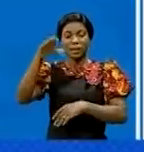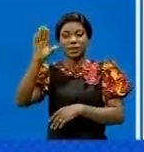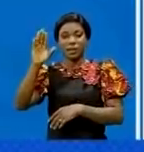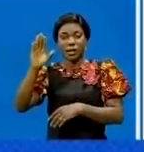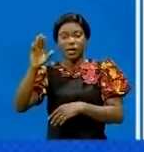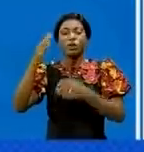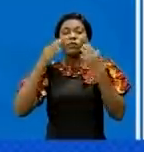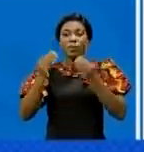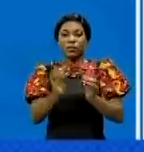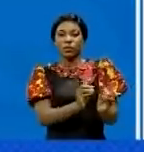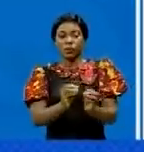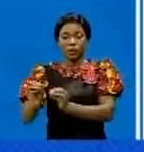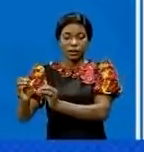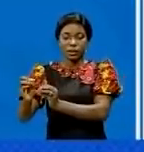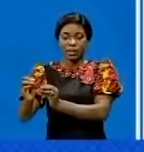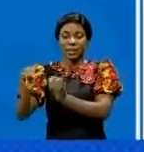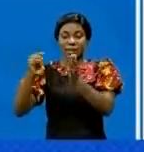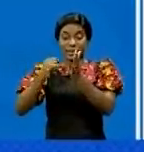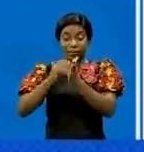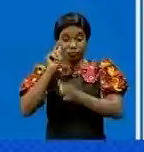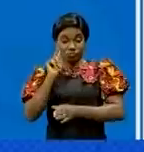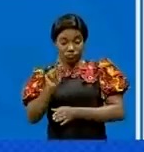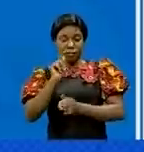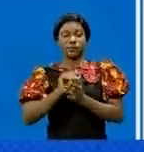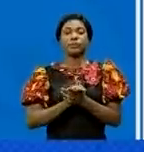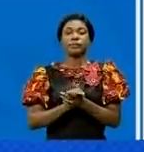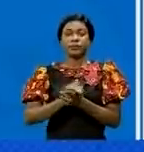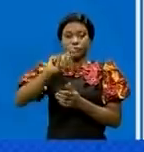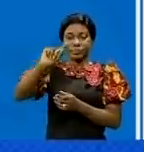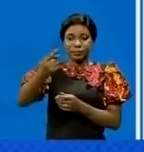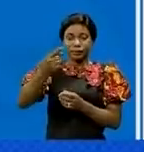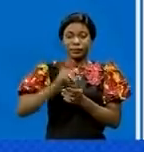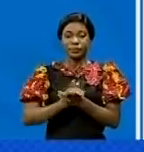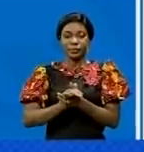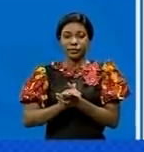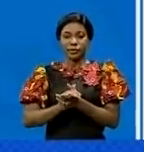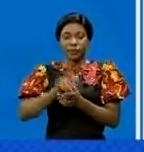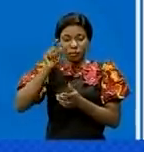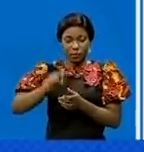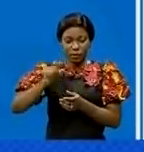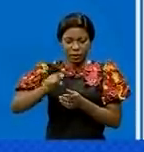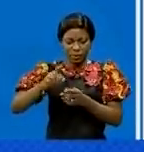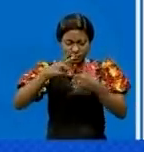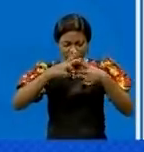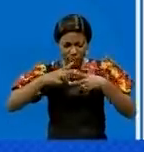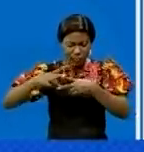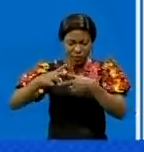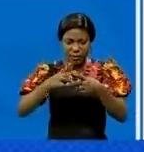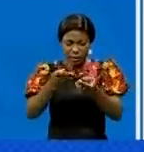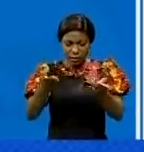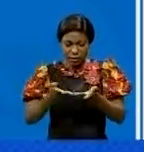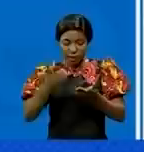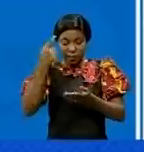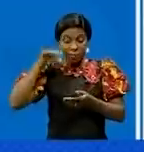lesquelles s'organisent en 6 axes ci-après. 1. Ciblage des secteurs qui disposent des